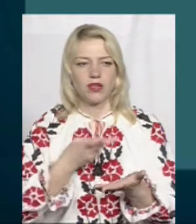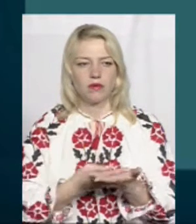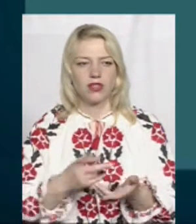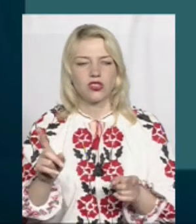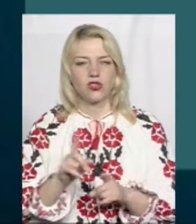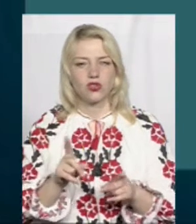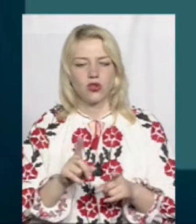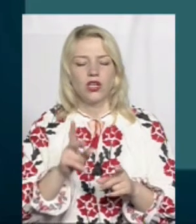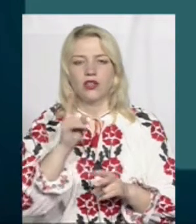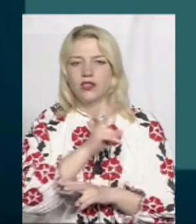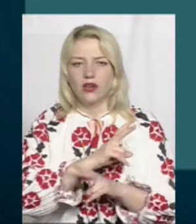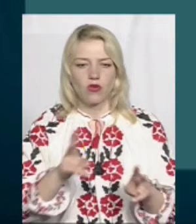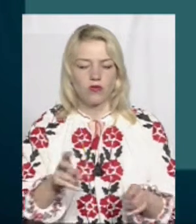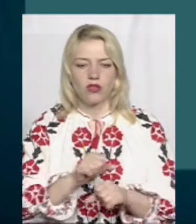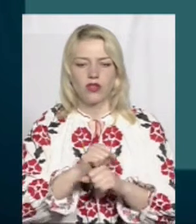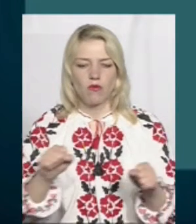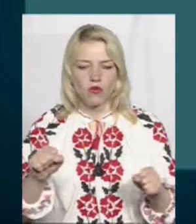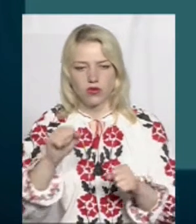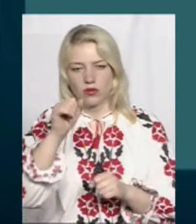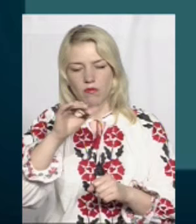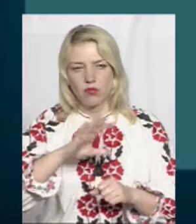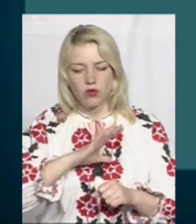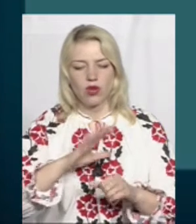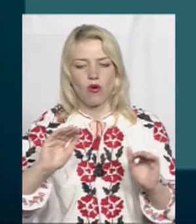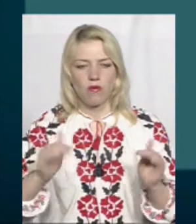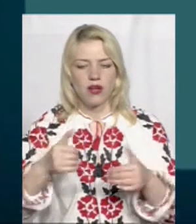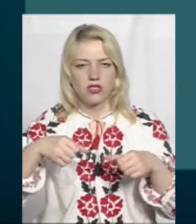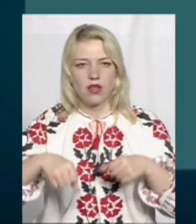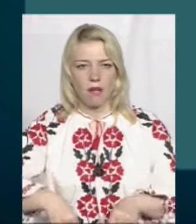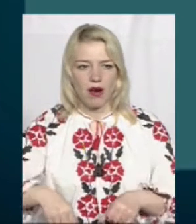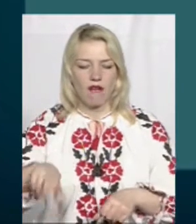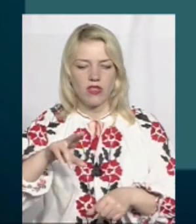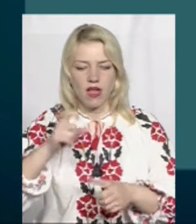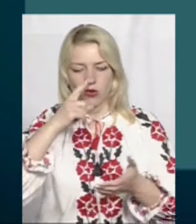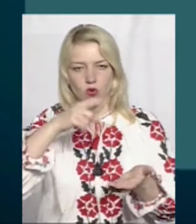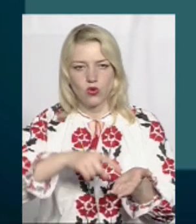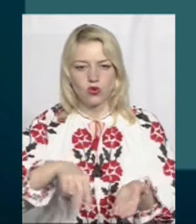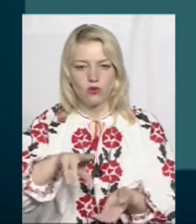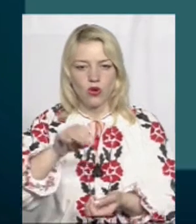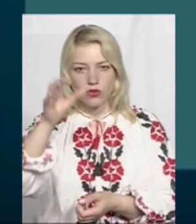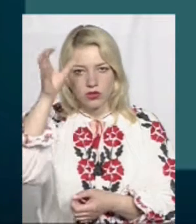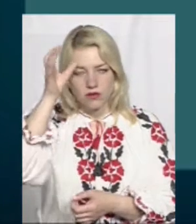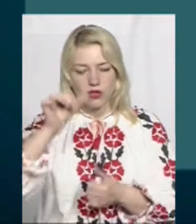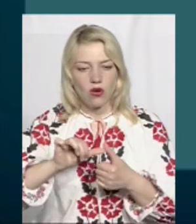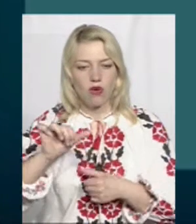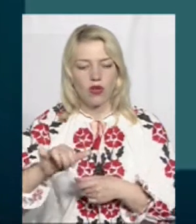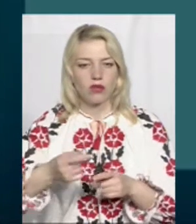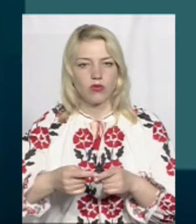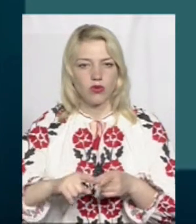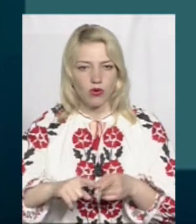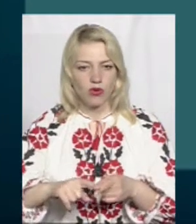що нікому не може бути обмежено вправі на доступ до освіти. Окрім того,